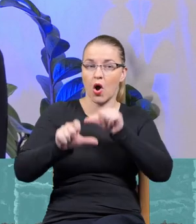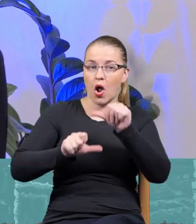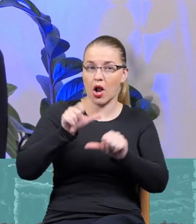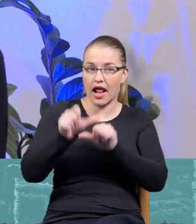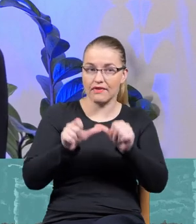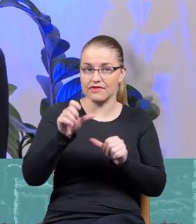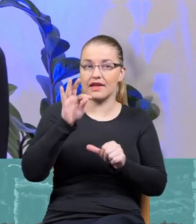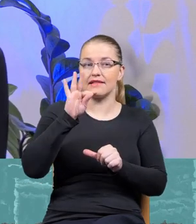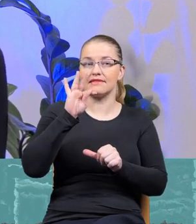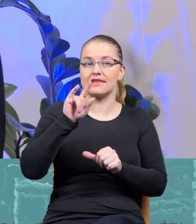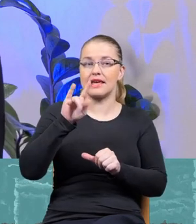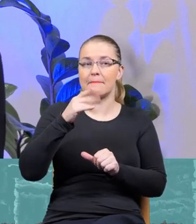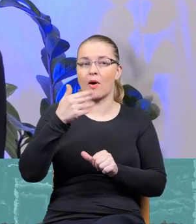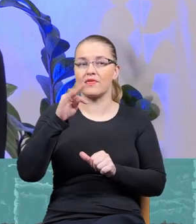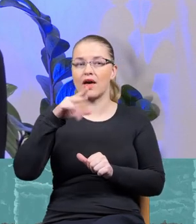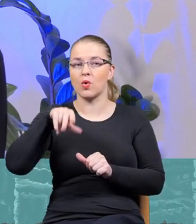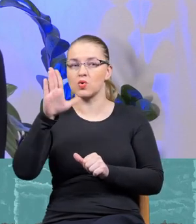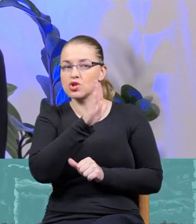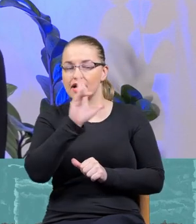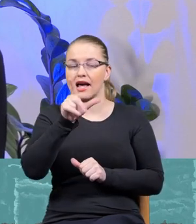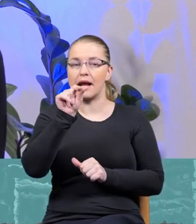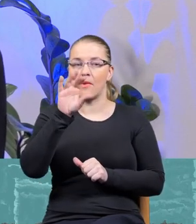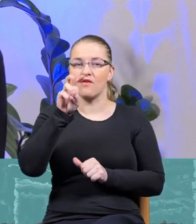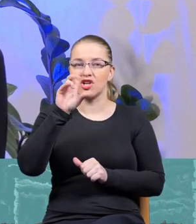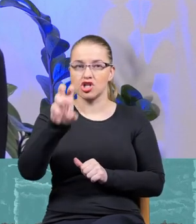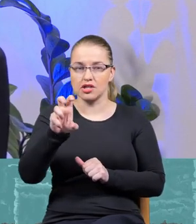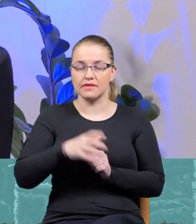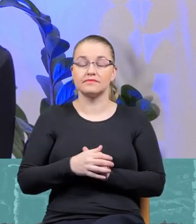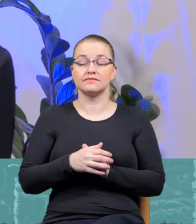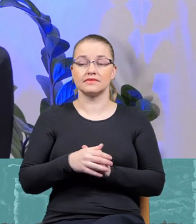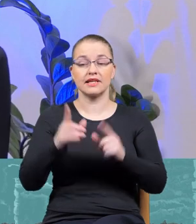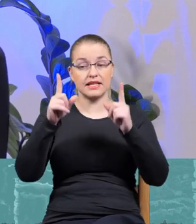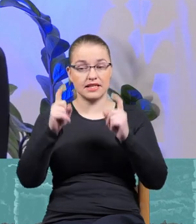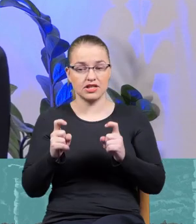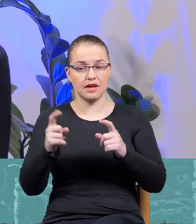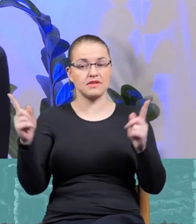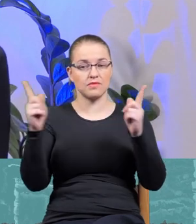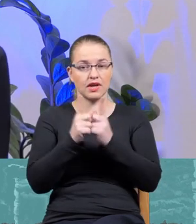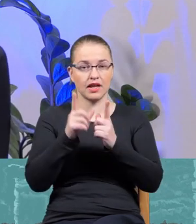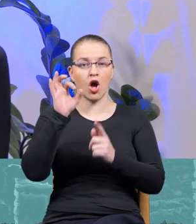Karpowicza. Zaczynamy od spotkania z Olgą Tokarczuk i Martinem Polakiem.